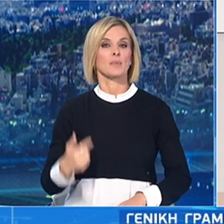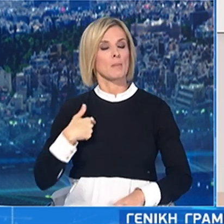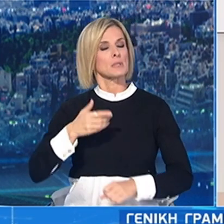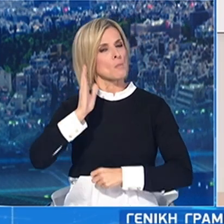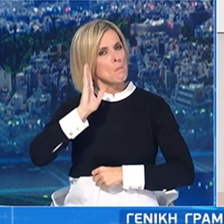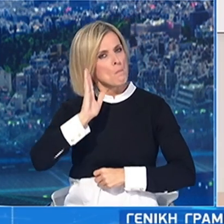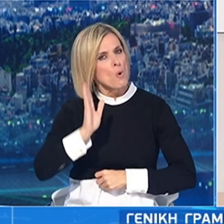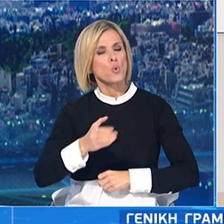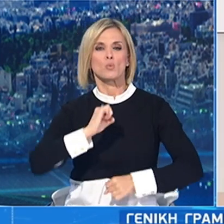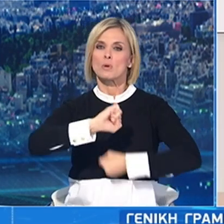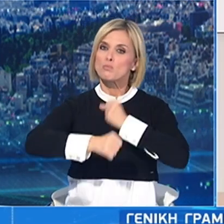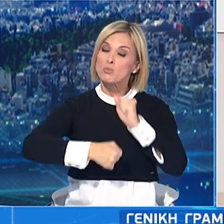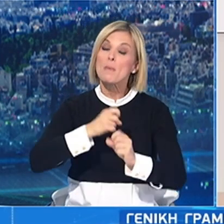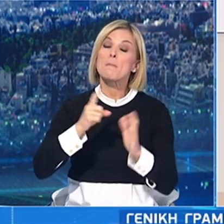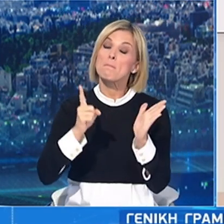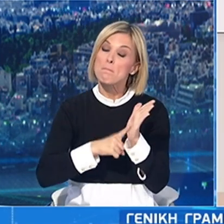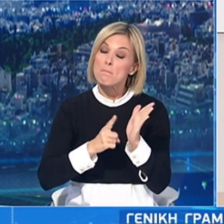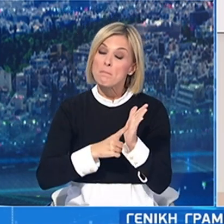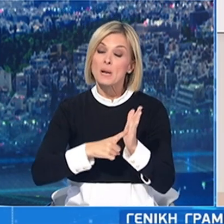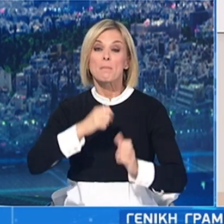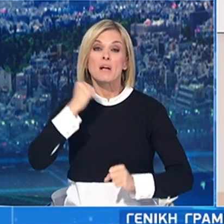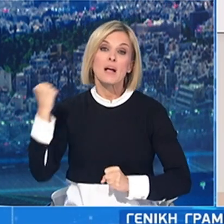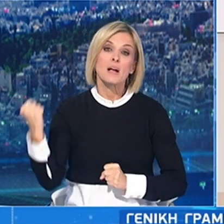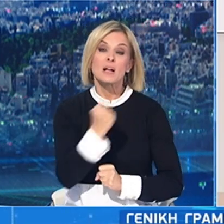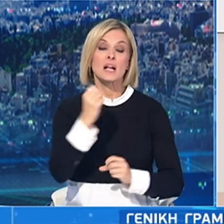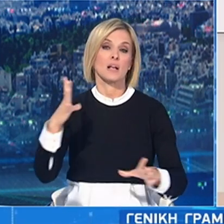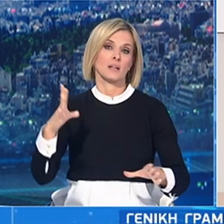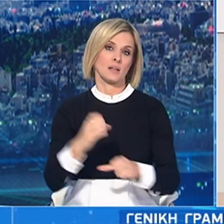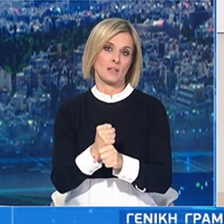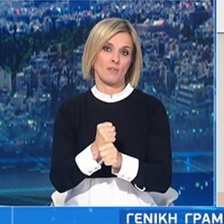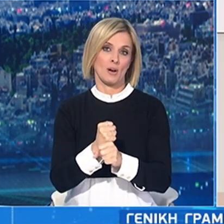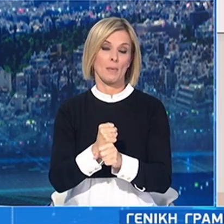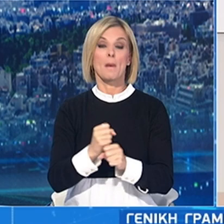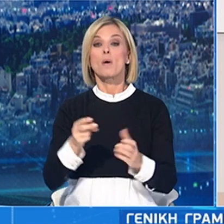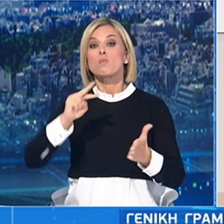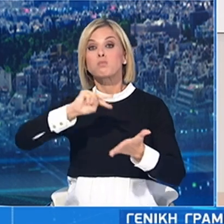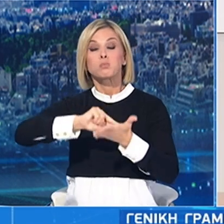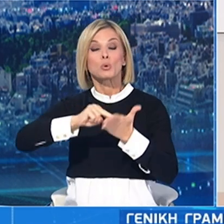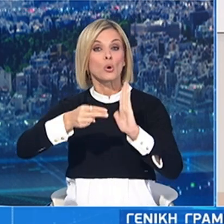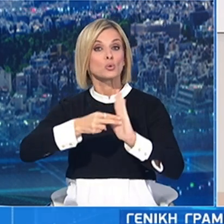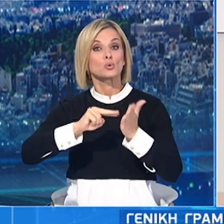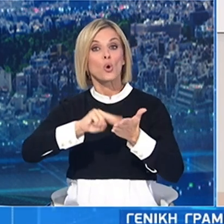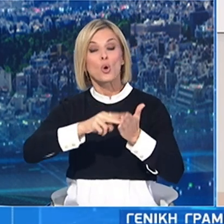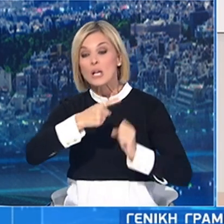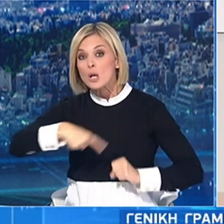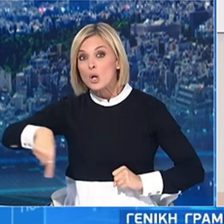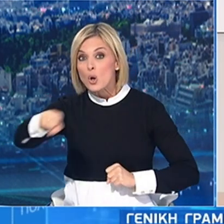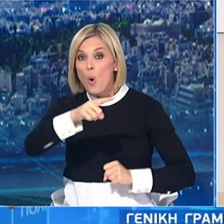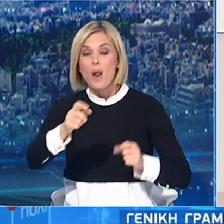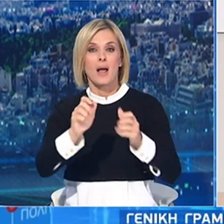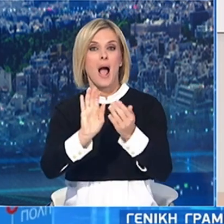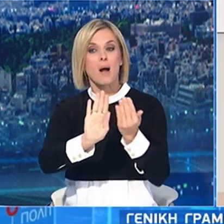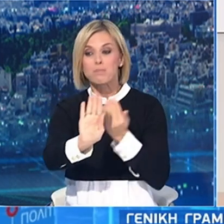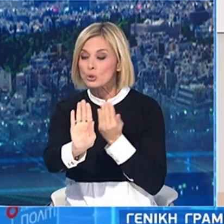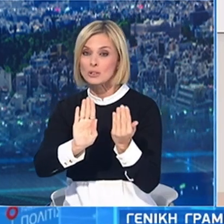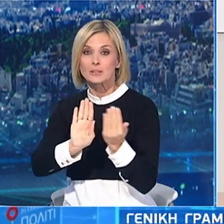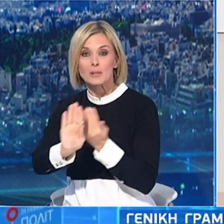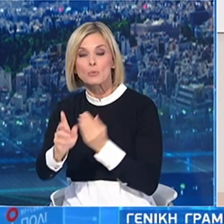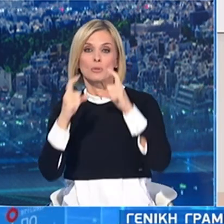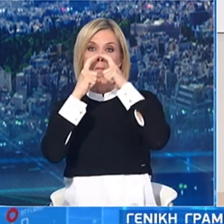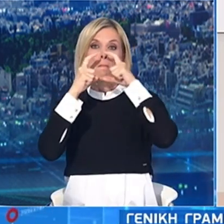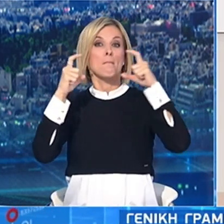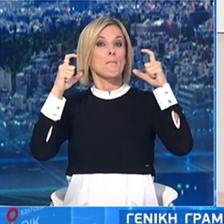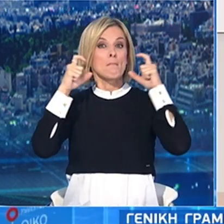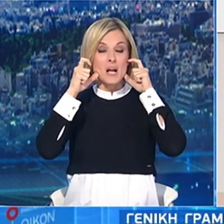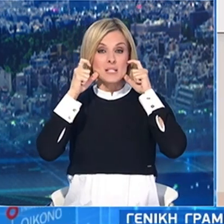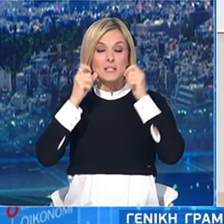μπορούμε και πρέπει και επιβάλλεται να τα καταφέρουμε. Ας είμαστε ιδιαίτερα προσεκτικοί να τηρούμε τις αποστάσεις, να φοράμε μάσκα,